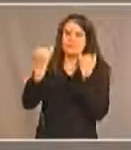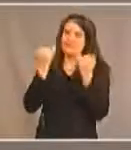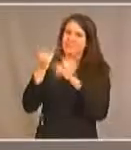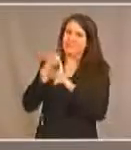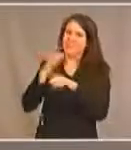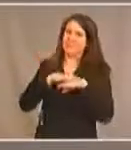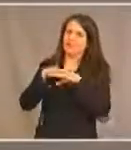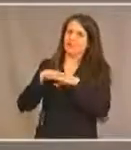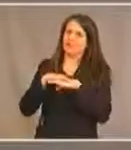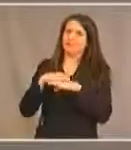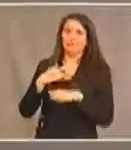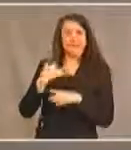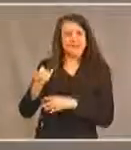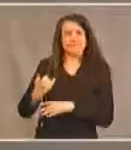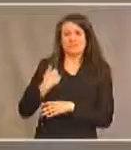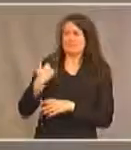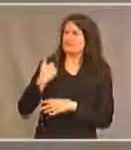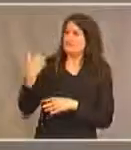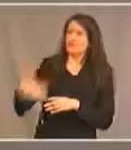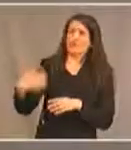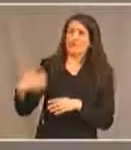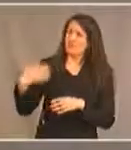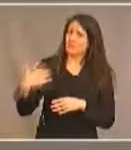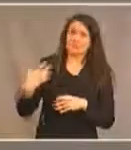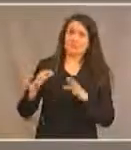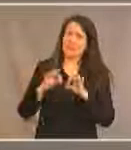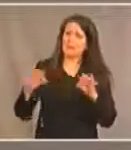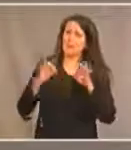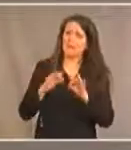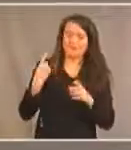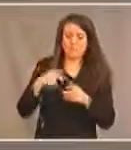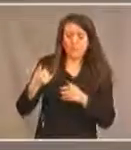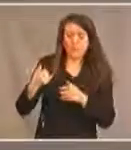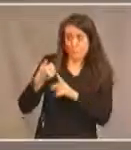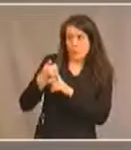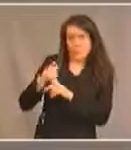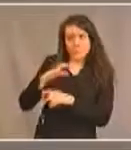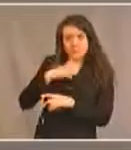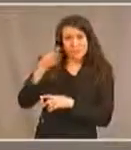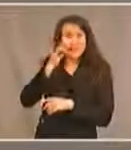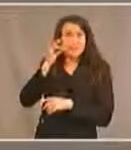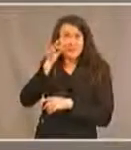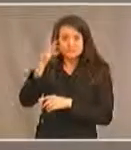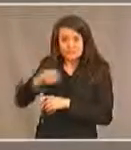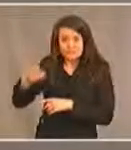a beaucoup que les jeunes peuvent faire pour engager les jeunes qui ont des handicaps.